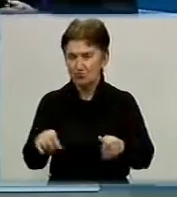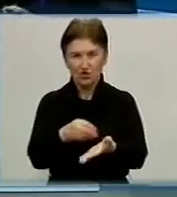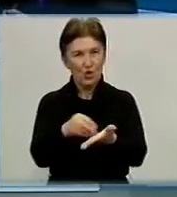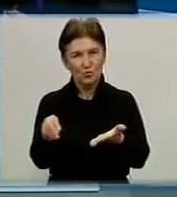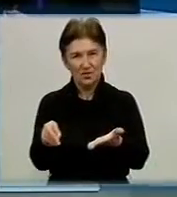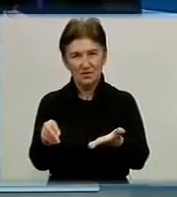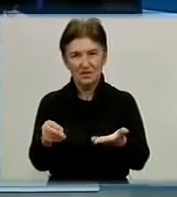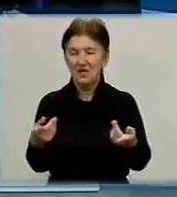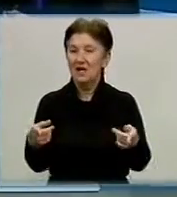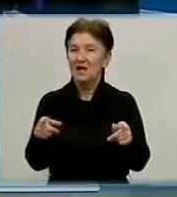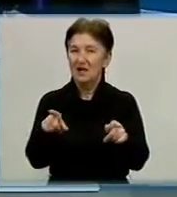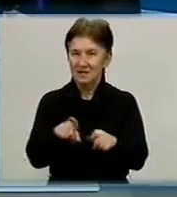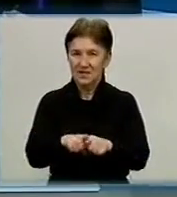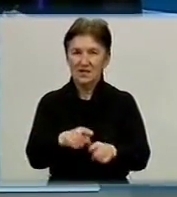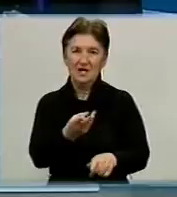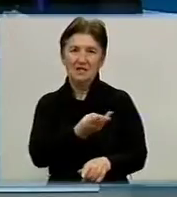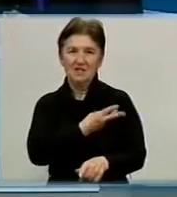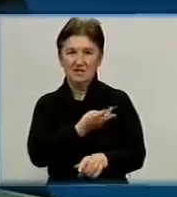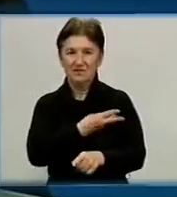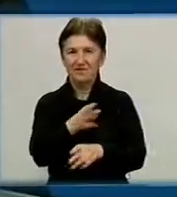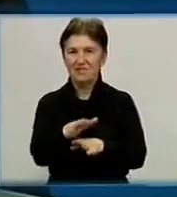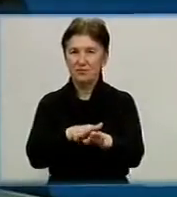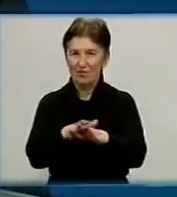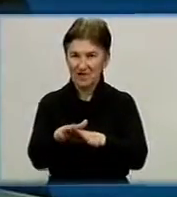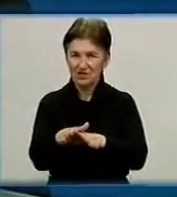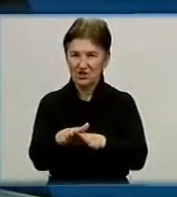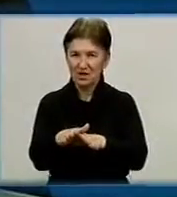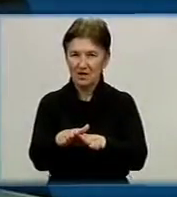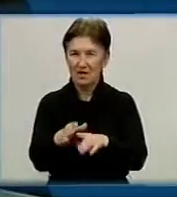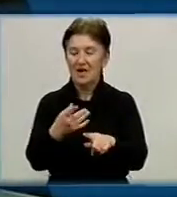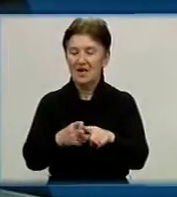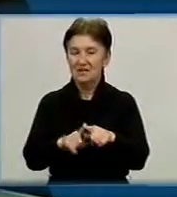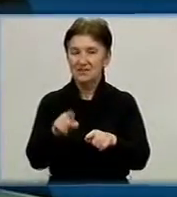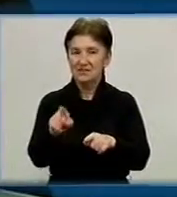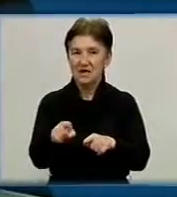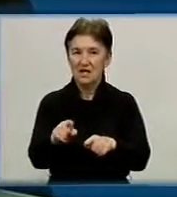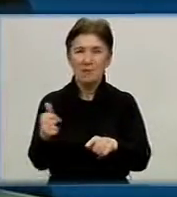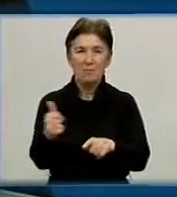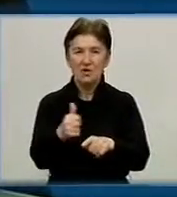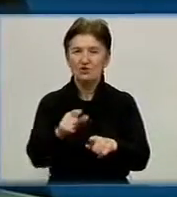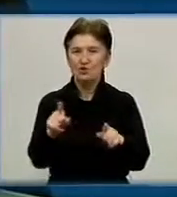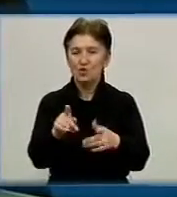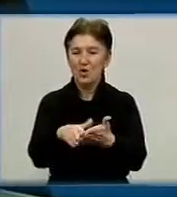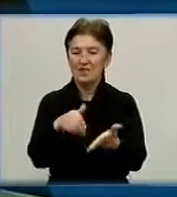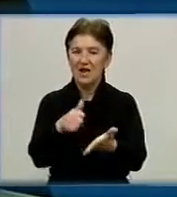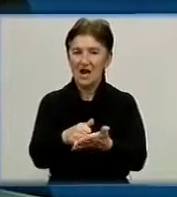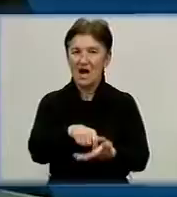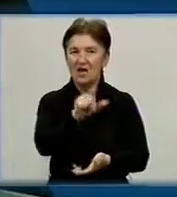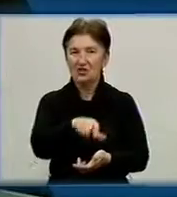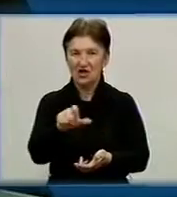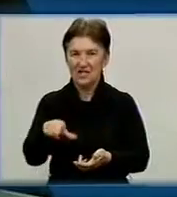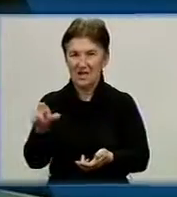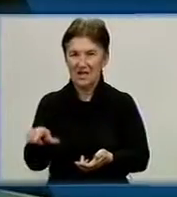Так, така ініціатива запроваджена. Це, перш за все, що я можу саме для жителів